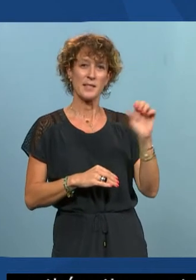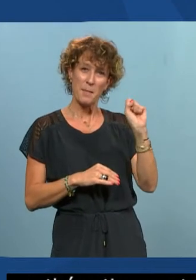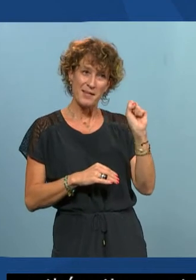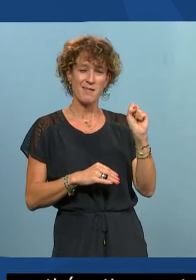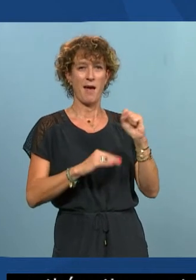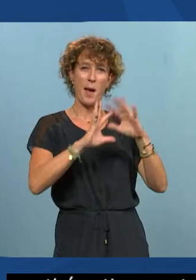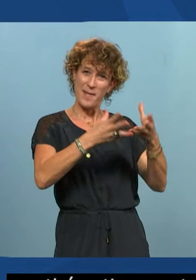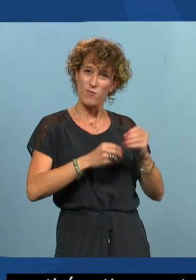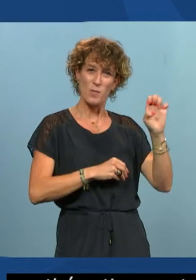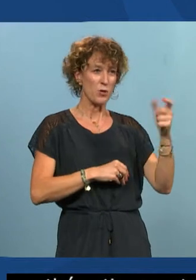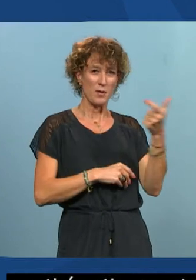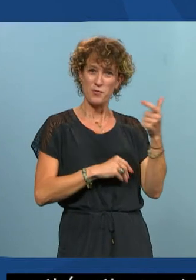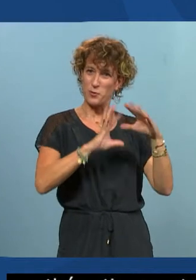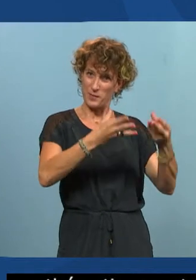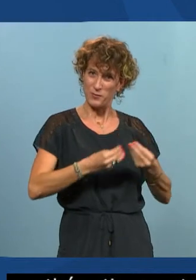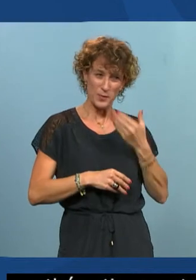Bienvenue à vous deux.